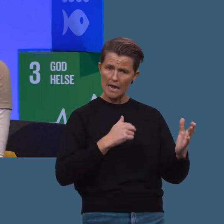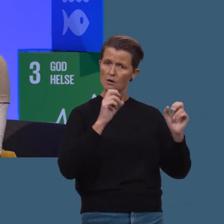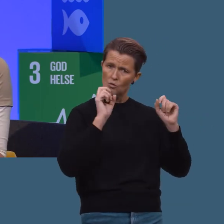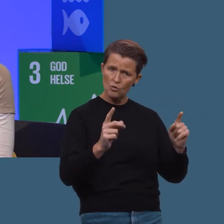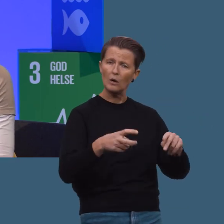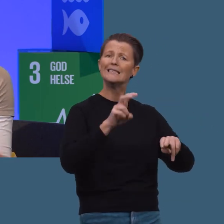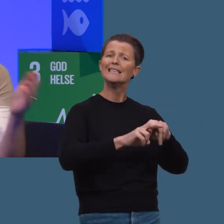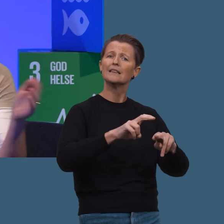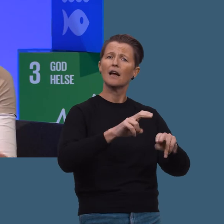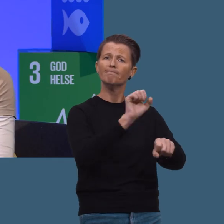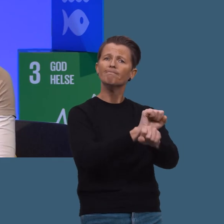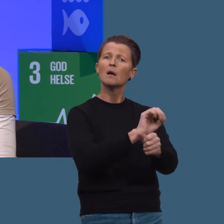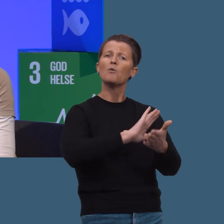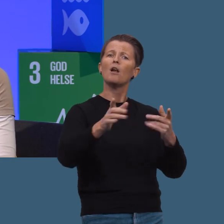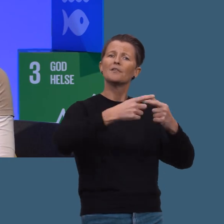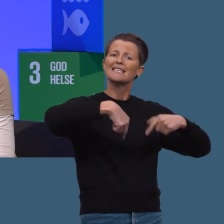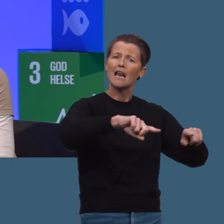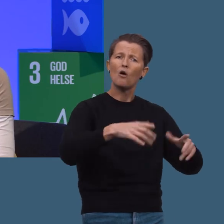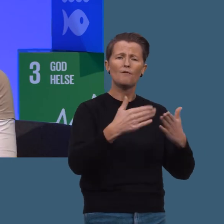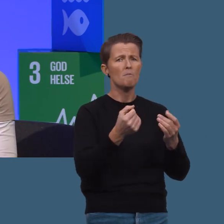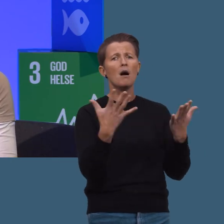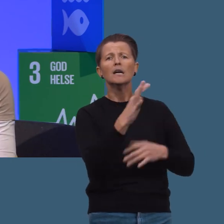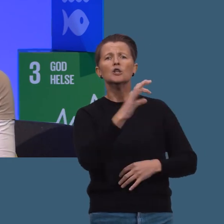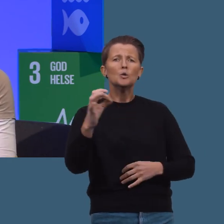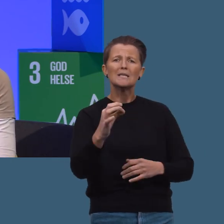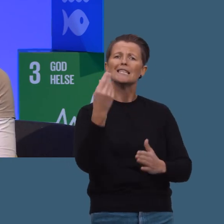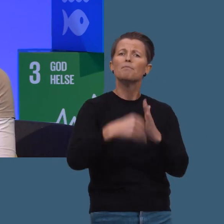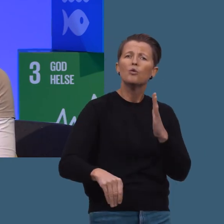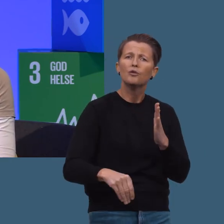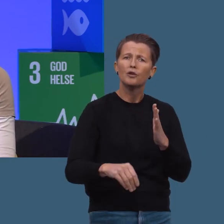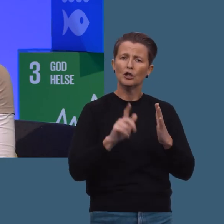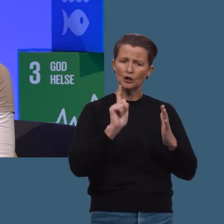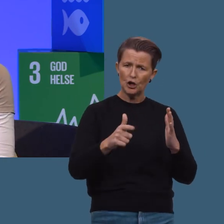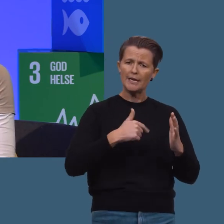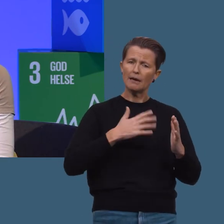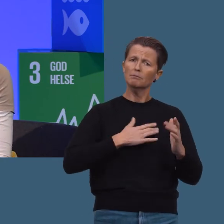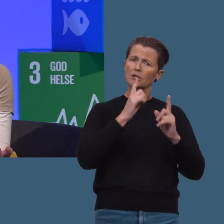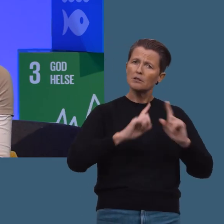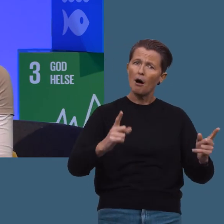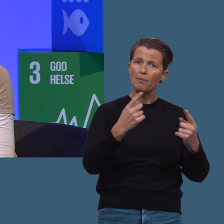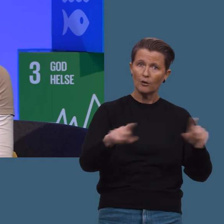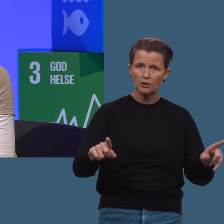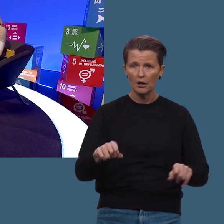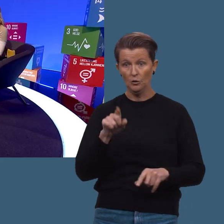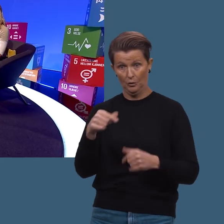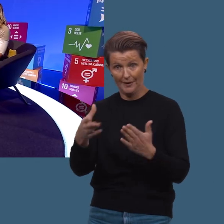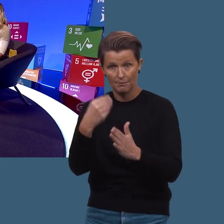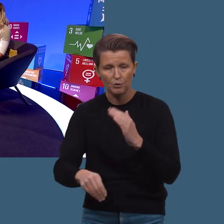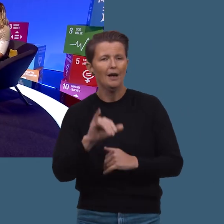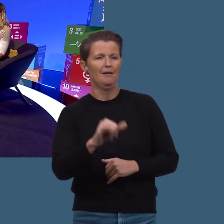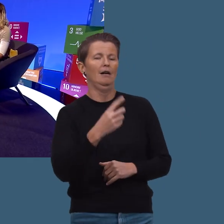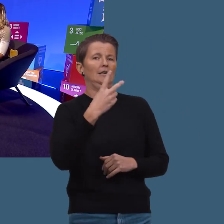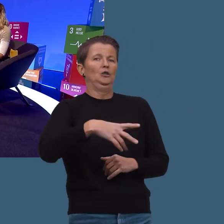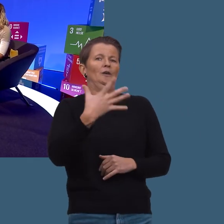er villig til å sitte på glattselle og få tusenvis bøter for å prøve å skape en forskjell. Ja, for du fikk en bot.